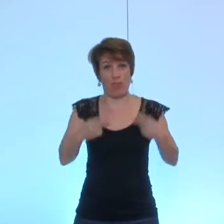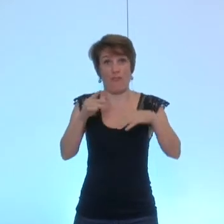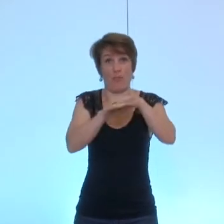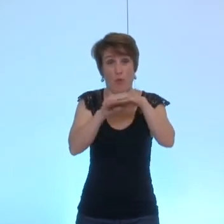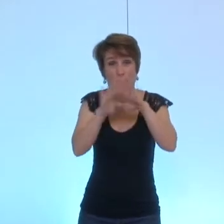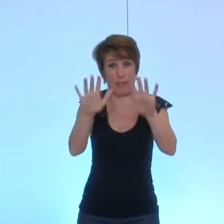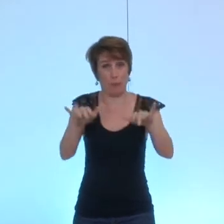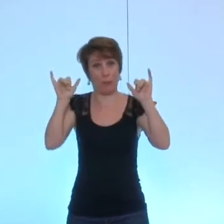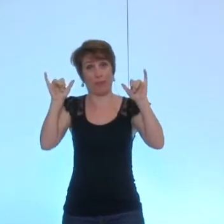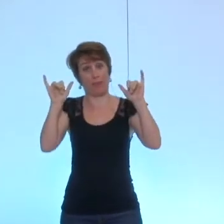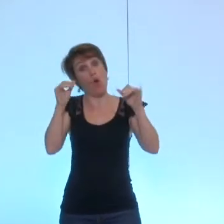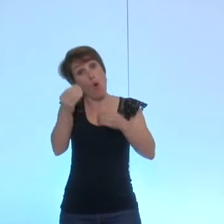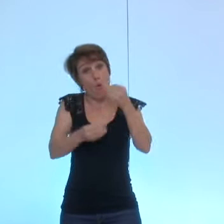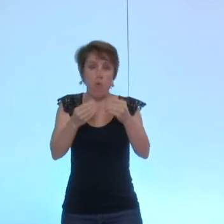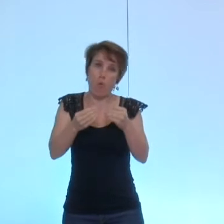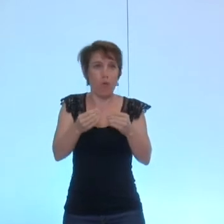lourds sacrifices personnels.